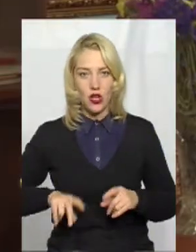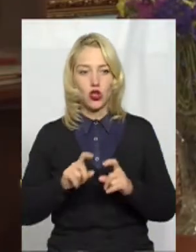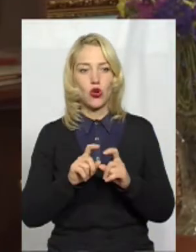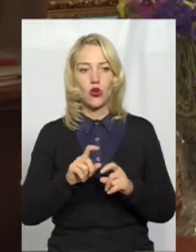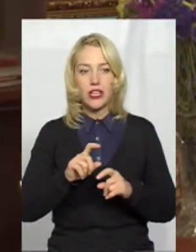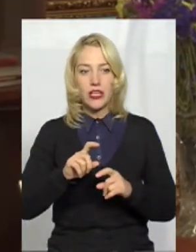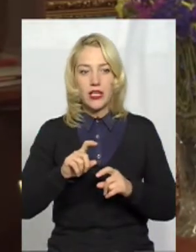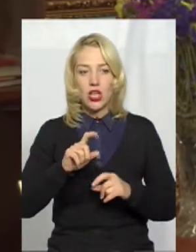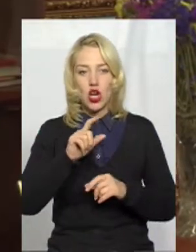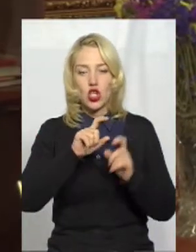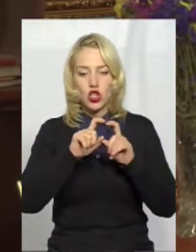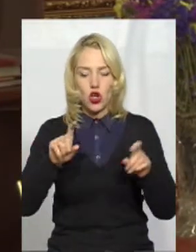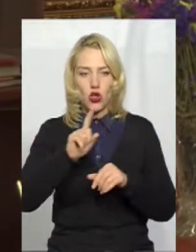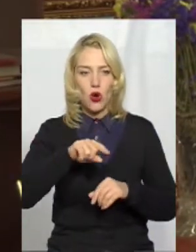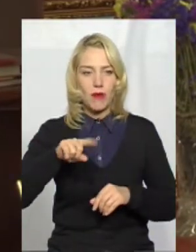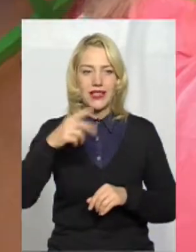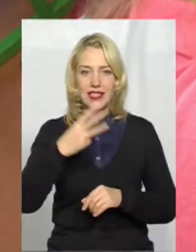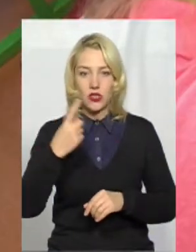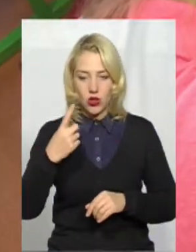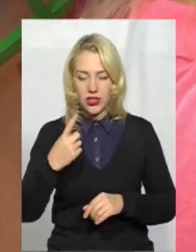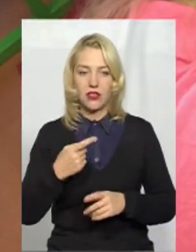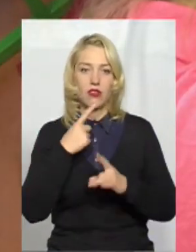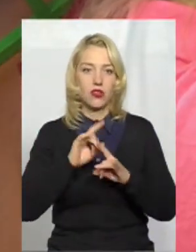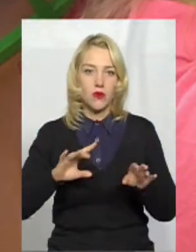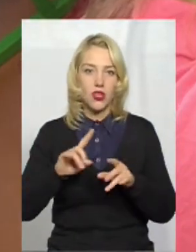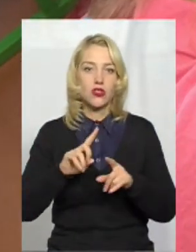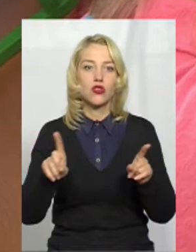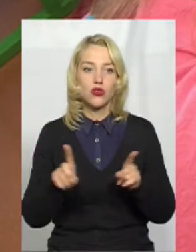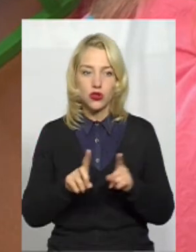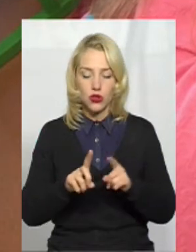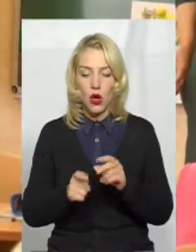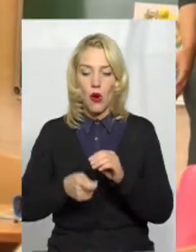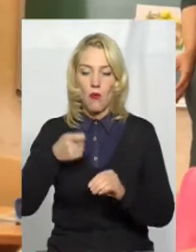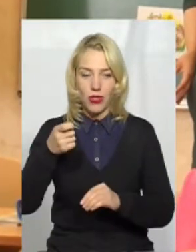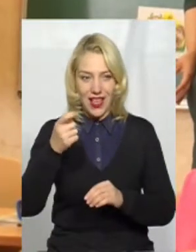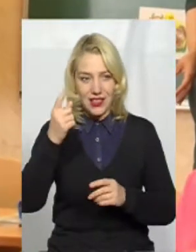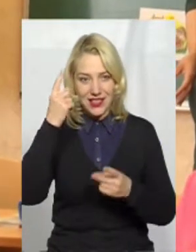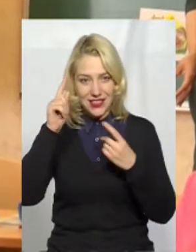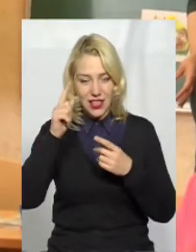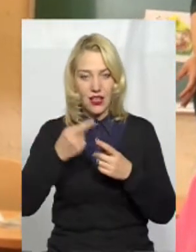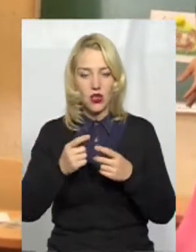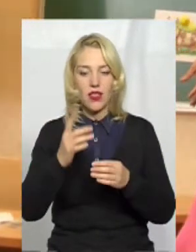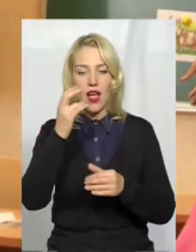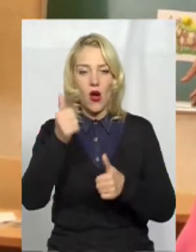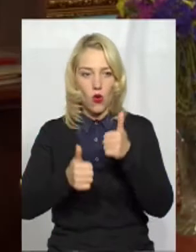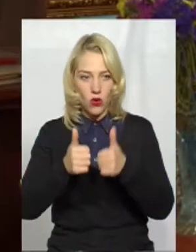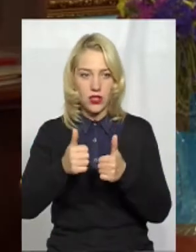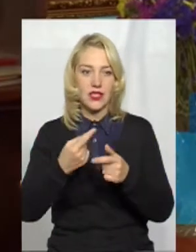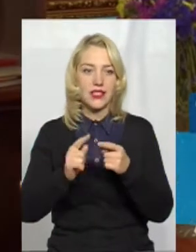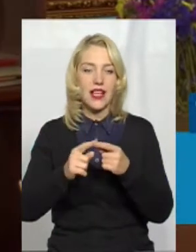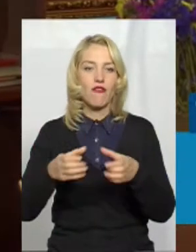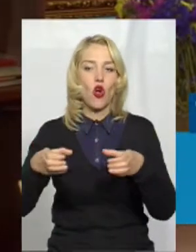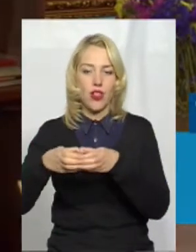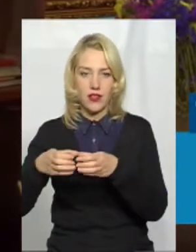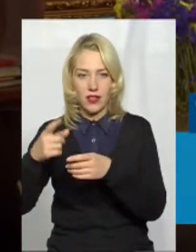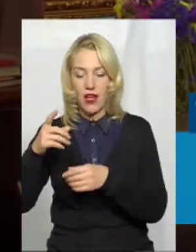комплексу номер 31 Алла Гойталюк зізнається, що ідея подати кандидатуру Ласі Шевчук на конкурс виникла в колективі школи. Вона